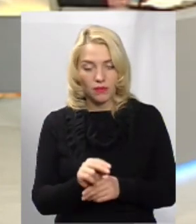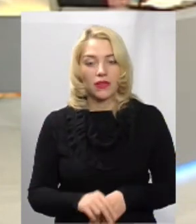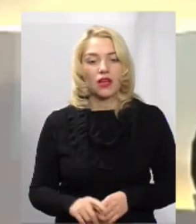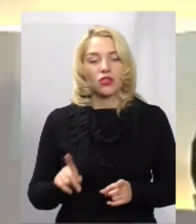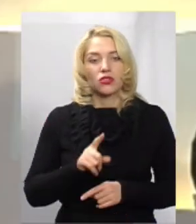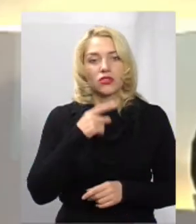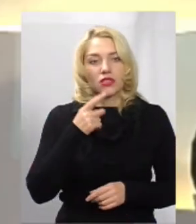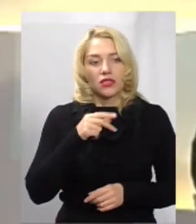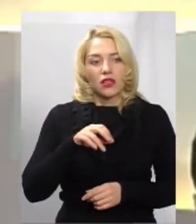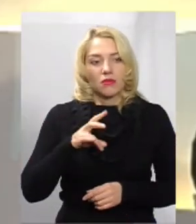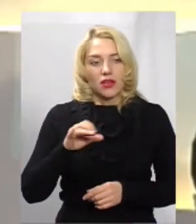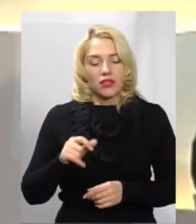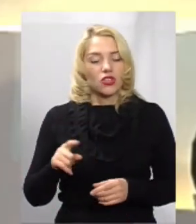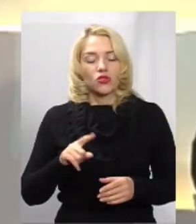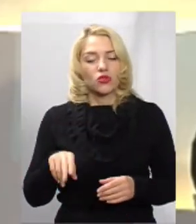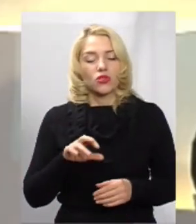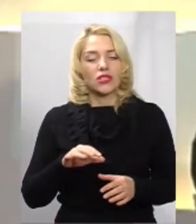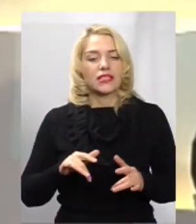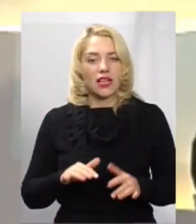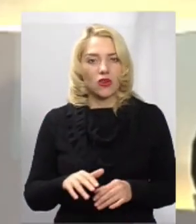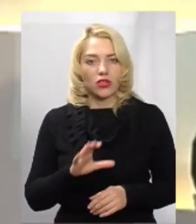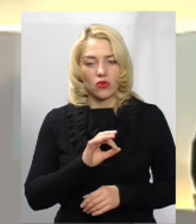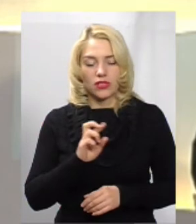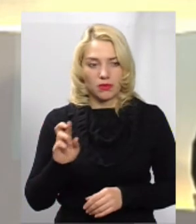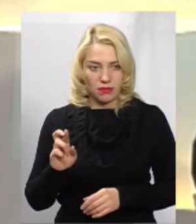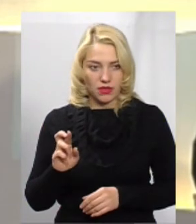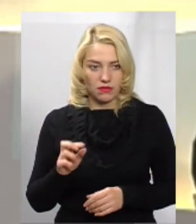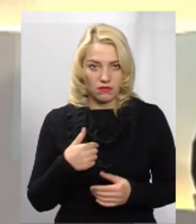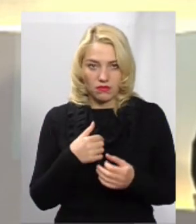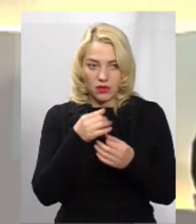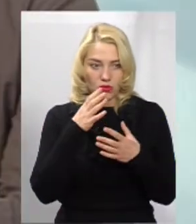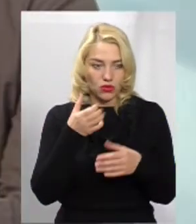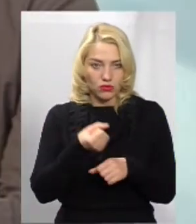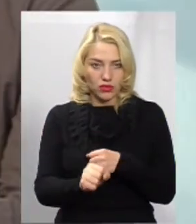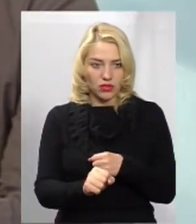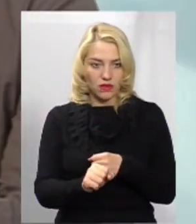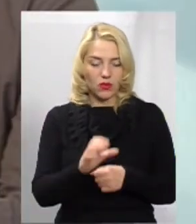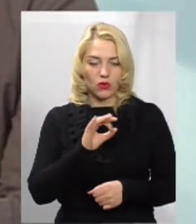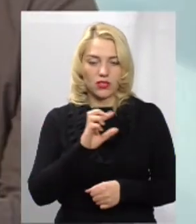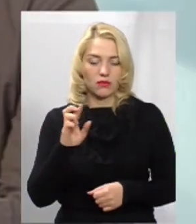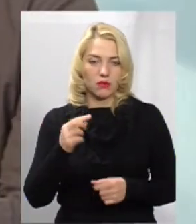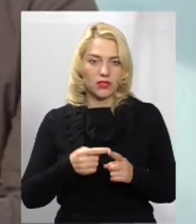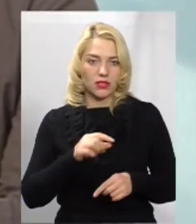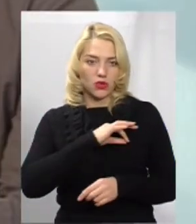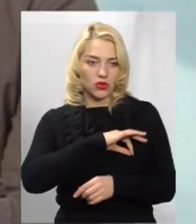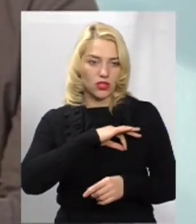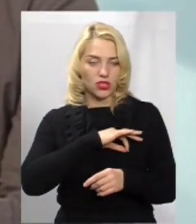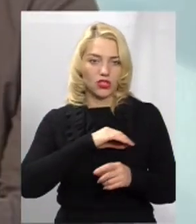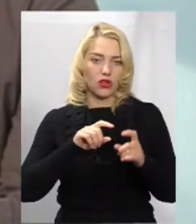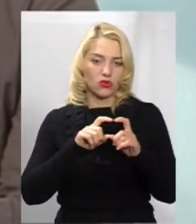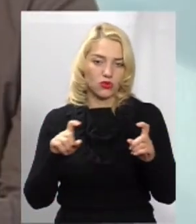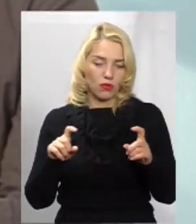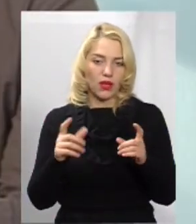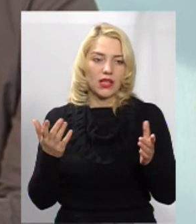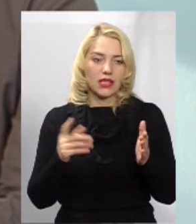що пані сказала, вжити заходів до ОСВБ. Вжити заходів до ОСВБ ми, в принципі, ніяким чином не можемо. ОСВБ – це юридична особа, засновником